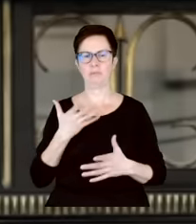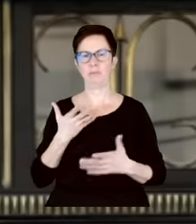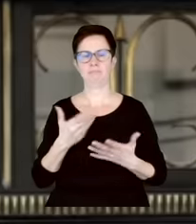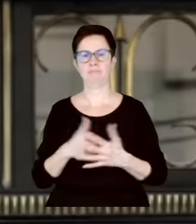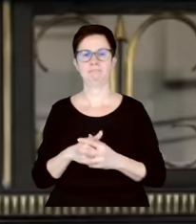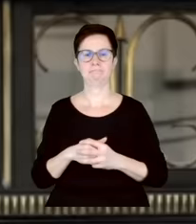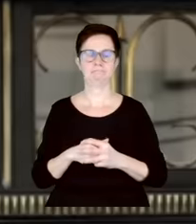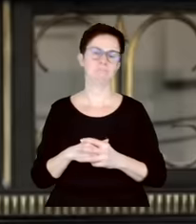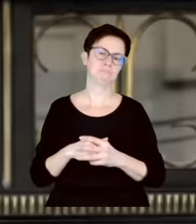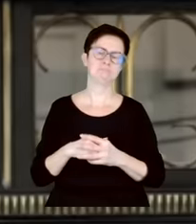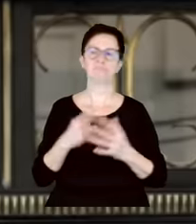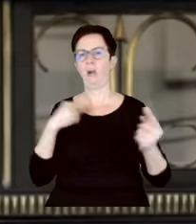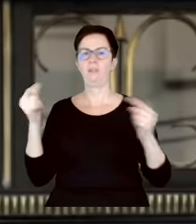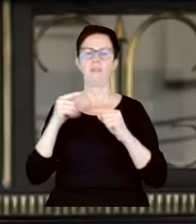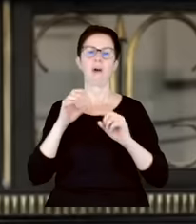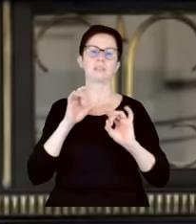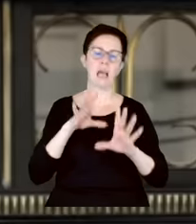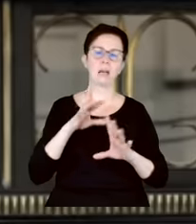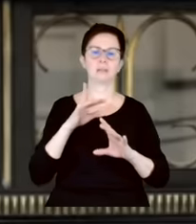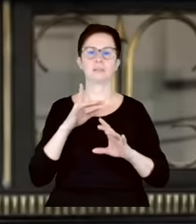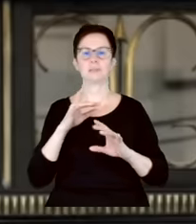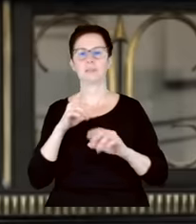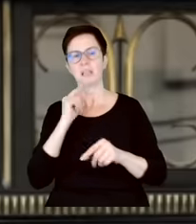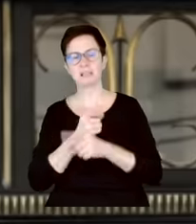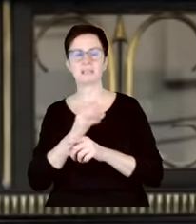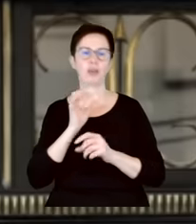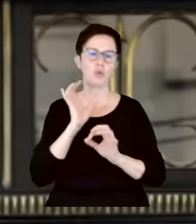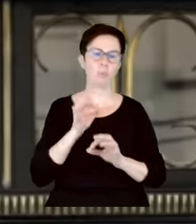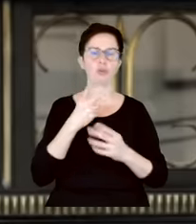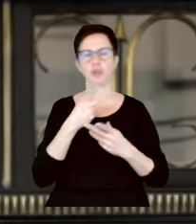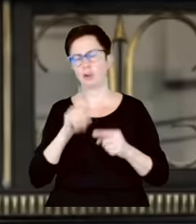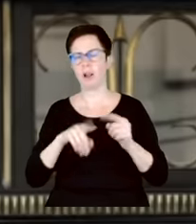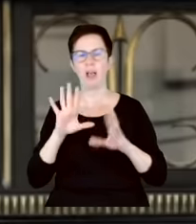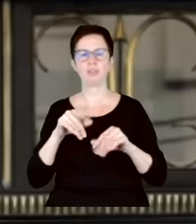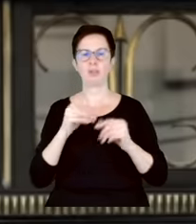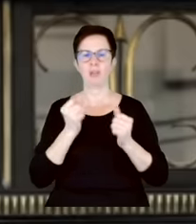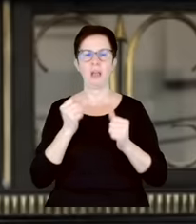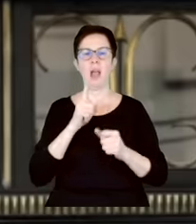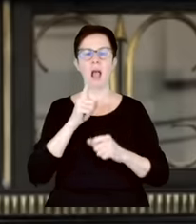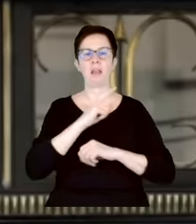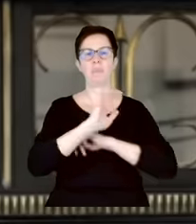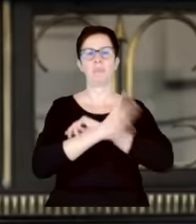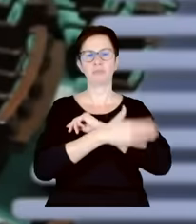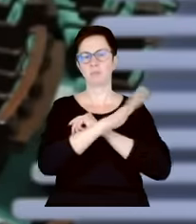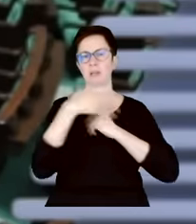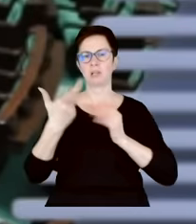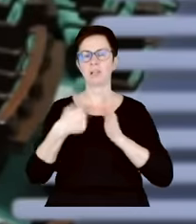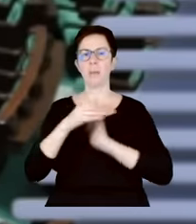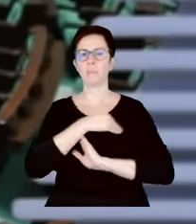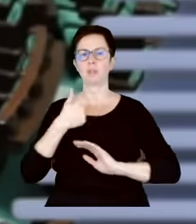słuszności takiej decyzji czy takiego poglądu. Natomiast ta protekcja w ogóle nie dziwi. Jeżeli mogę.